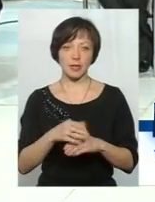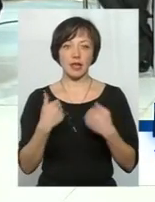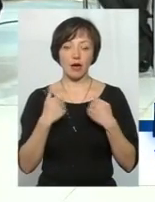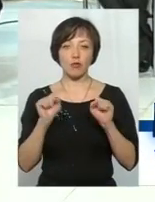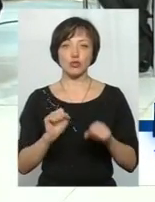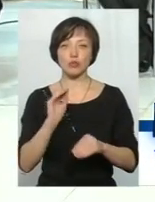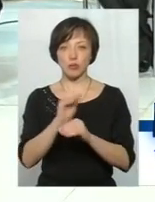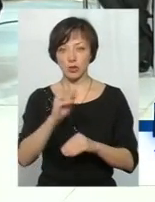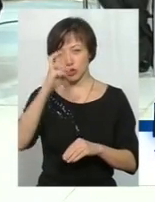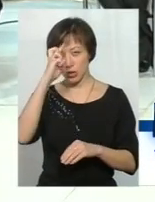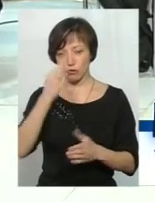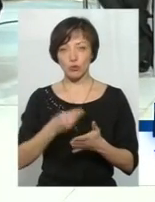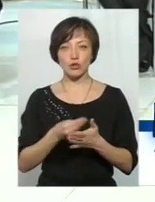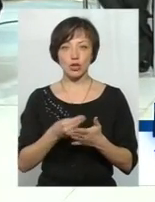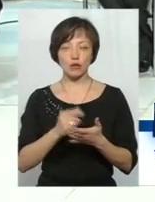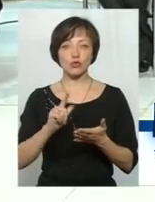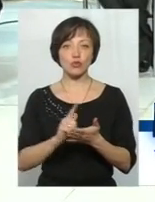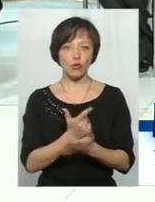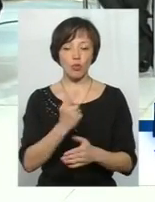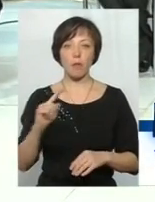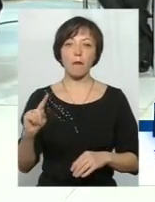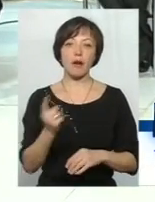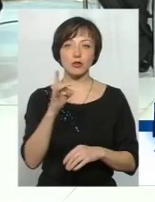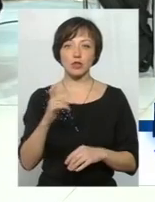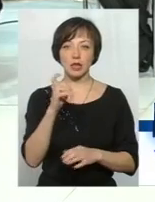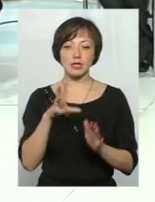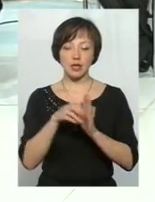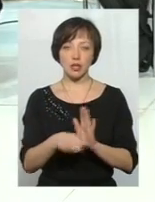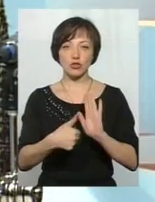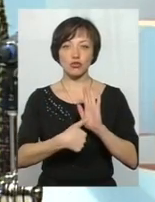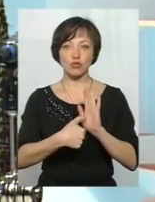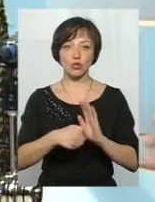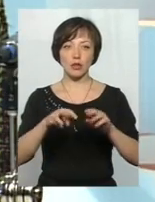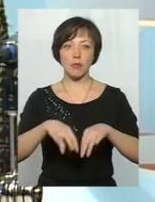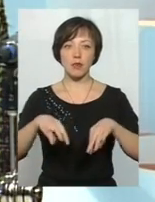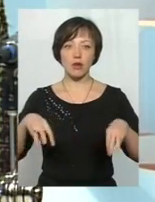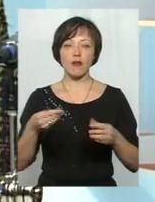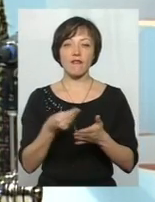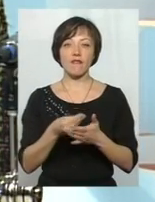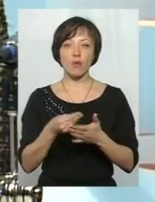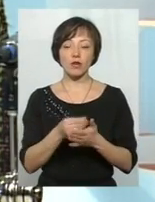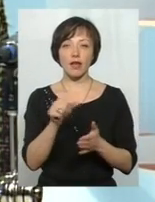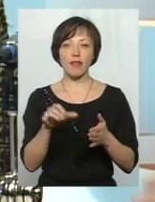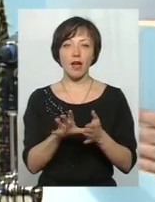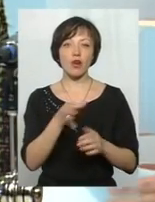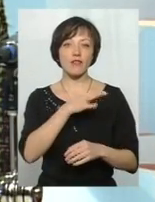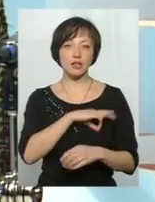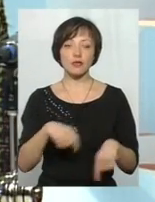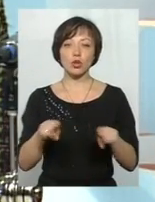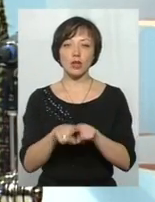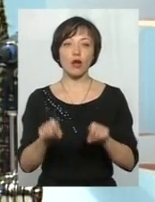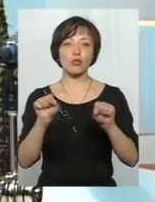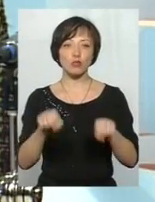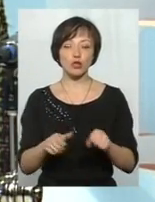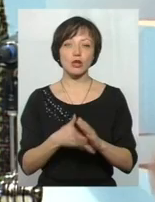цьому році в державному бюджету, знову ж таки, вперше закладено 600 мільйонів фонд енергоефективності, який також можна